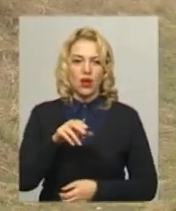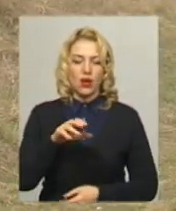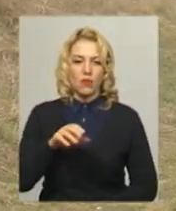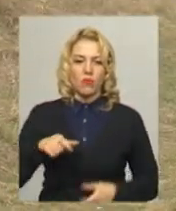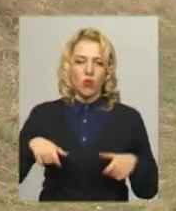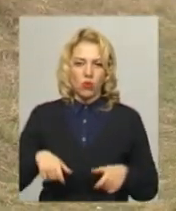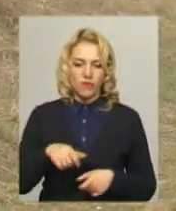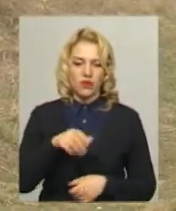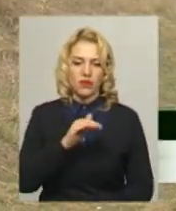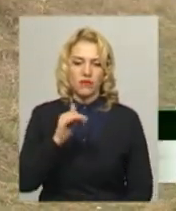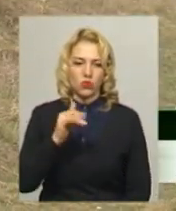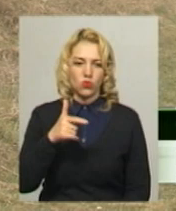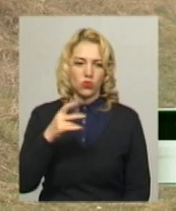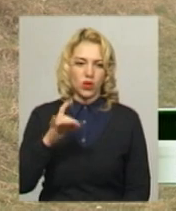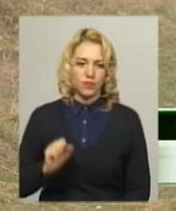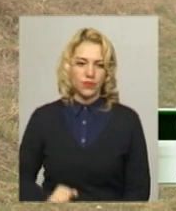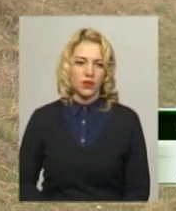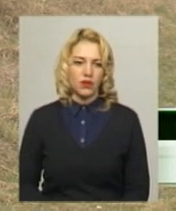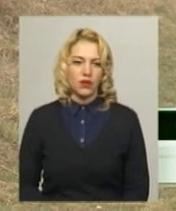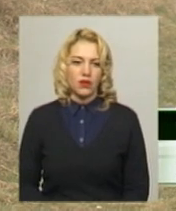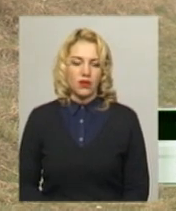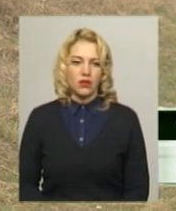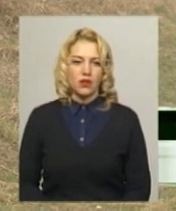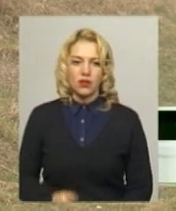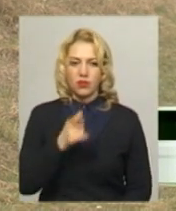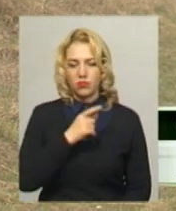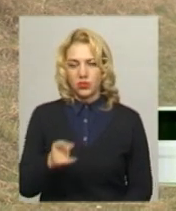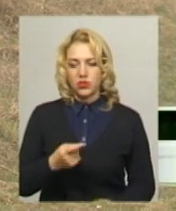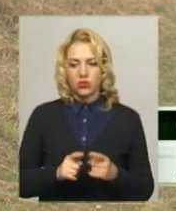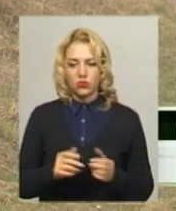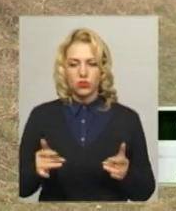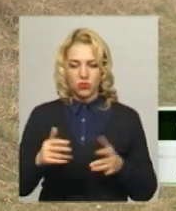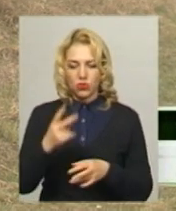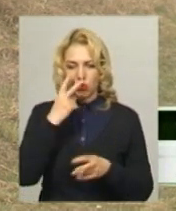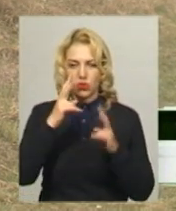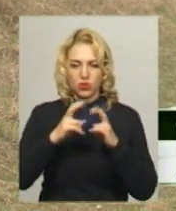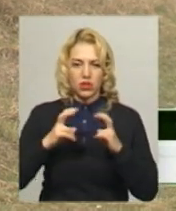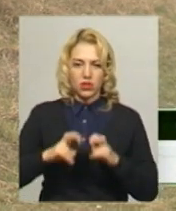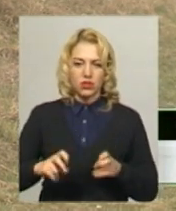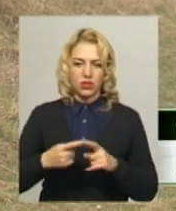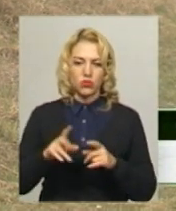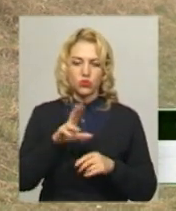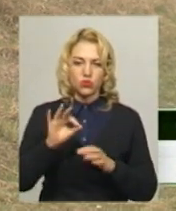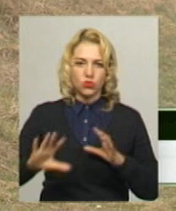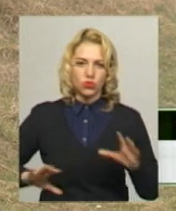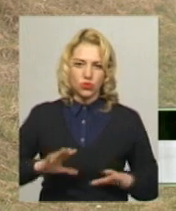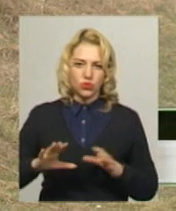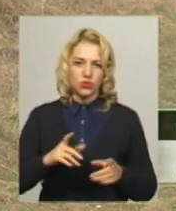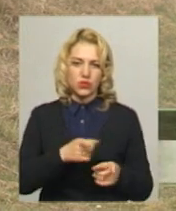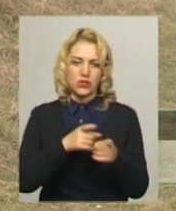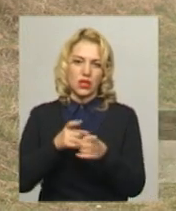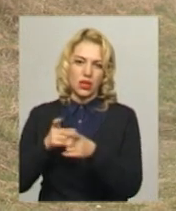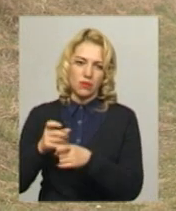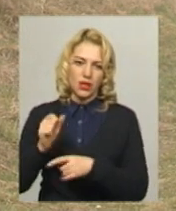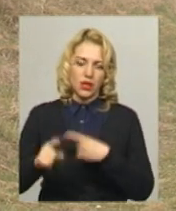Під час цих зборів повністю розглядаємо тенденції щодо виконання вправ стрільб на